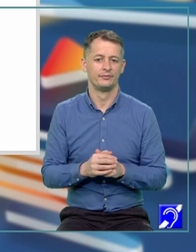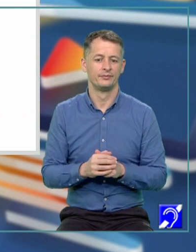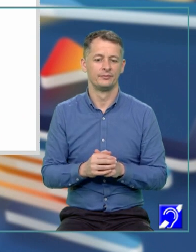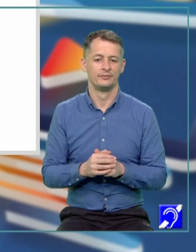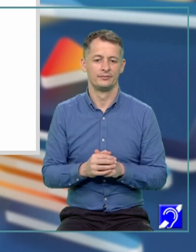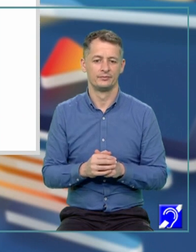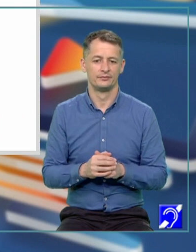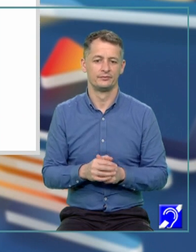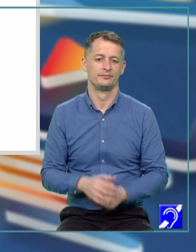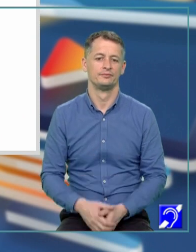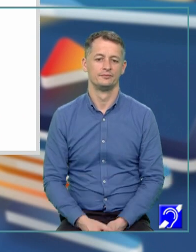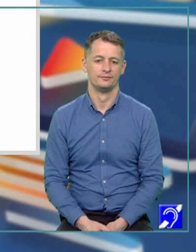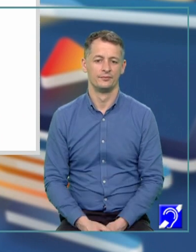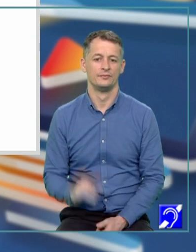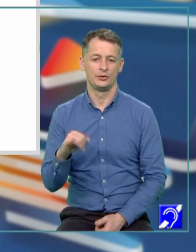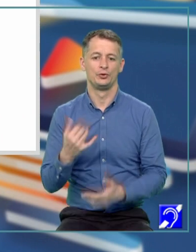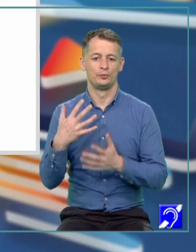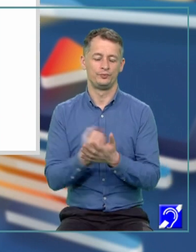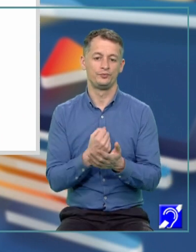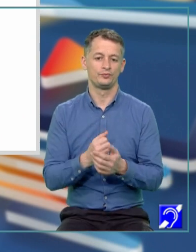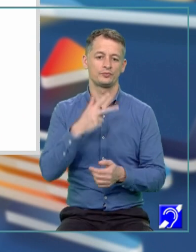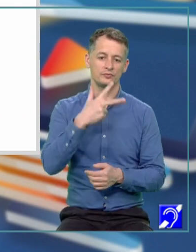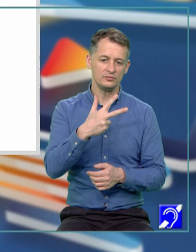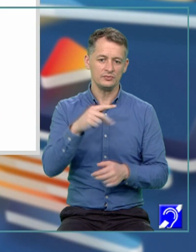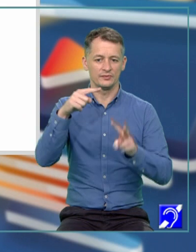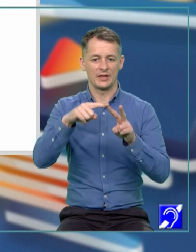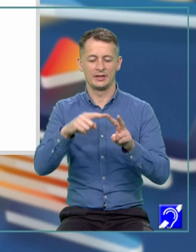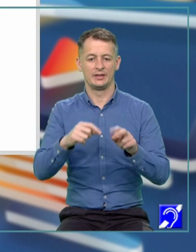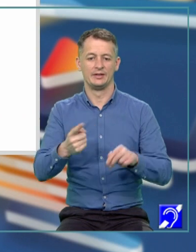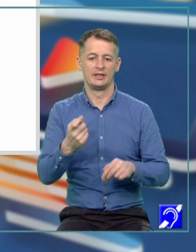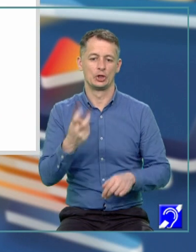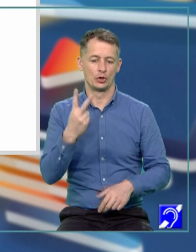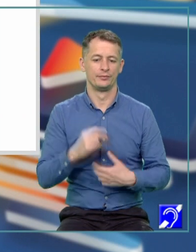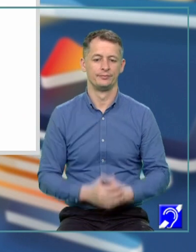și obținem 3 radical din 2.